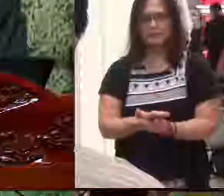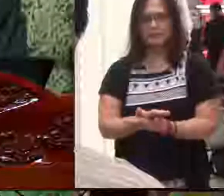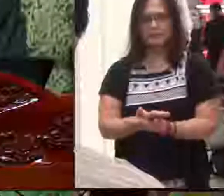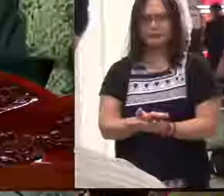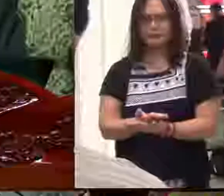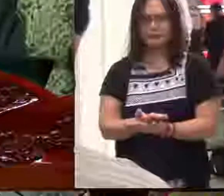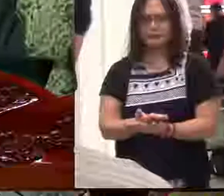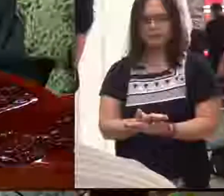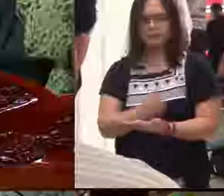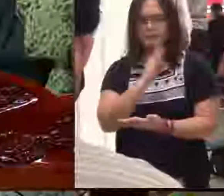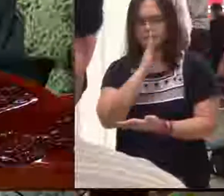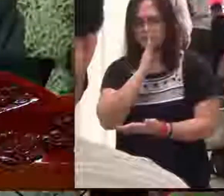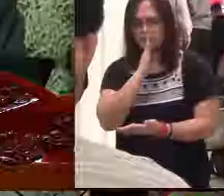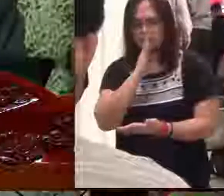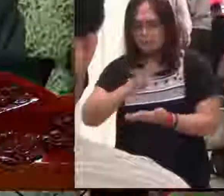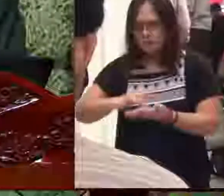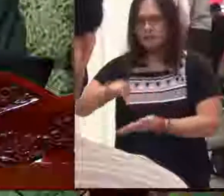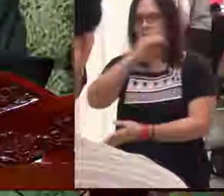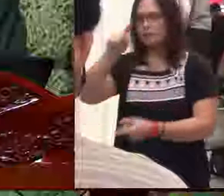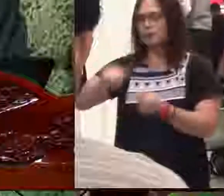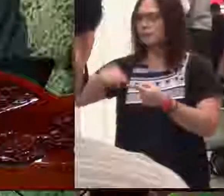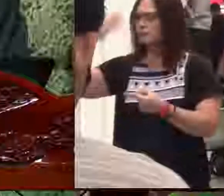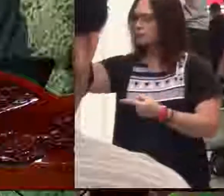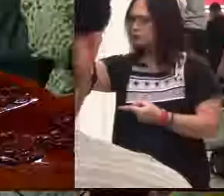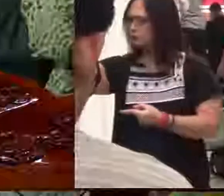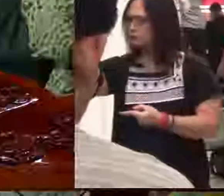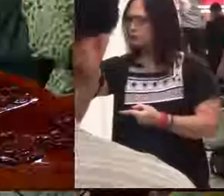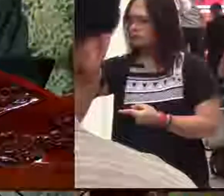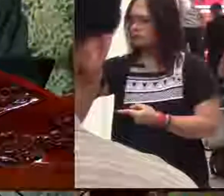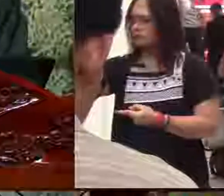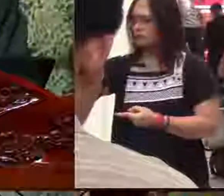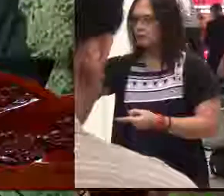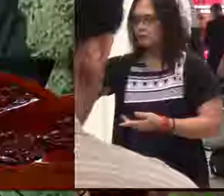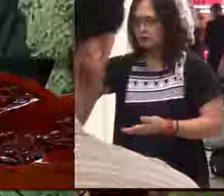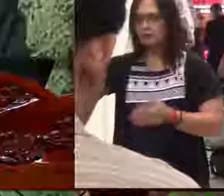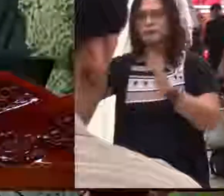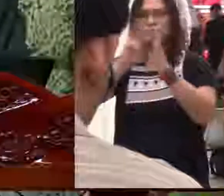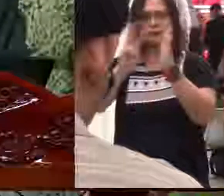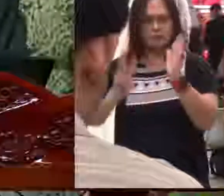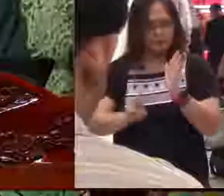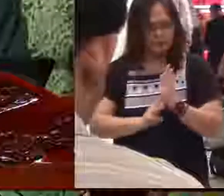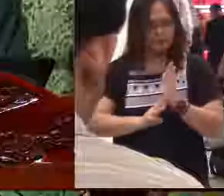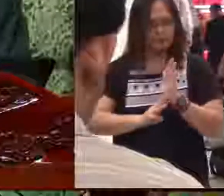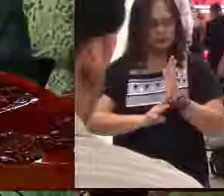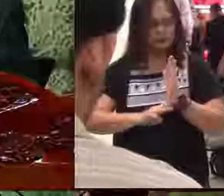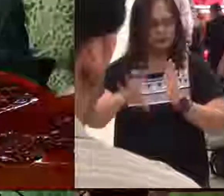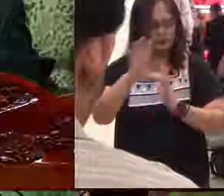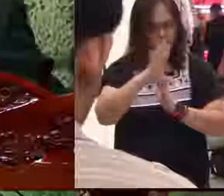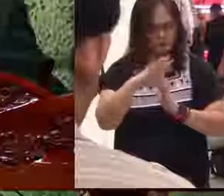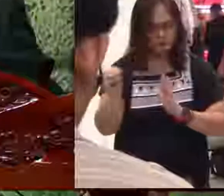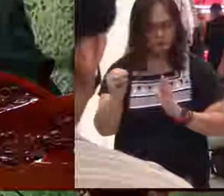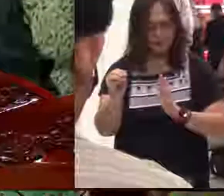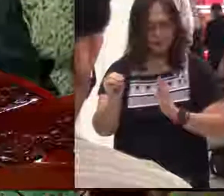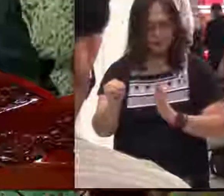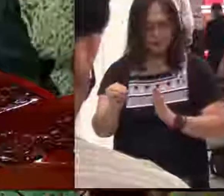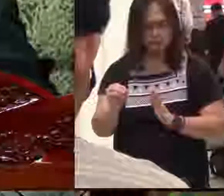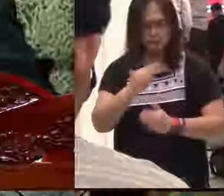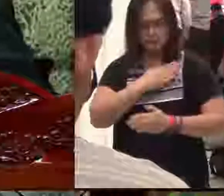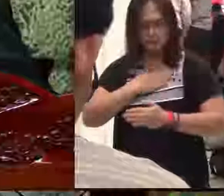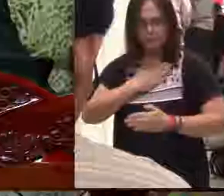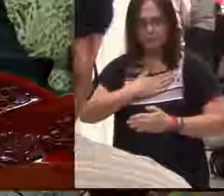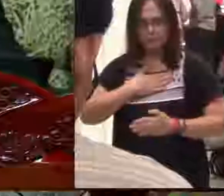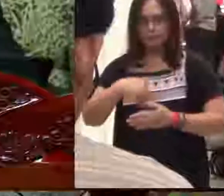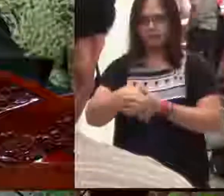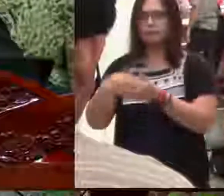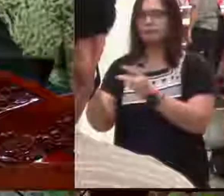luwalhati, sa iyong kalooban Panginoon at sa iyong kaluguran. Sa pangalan po